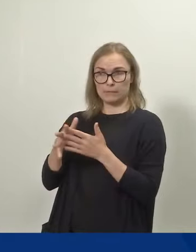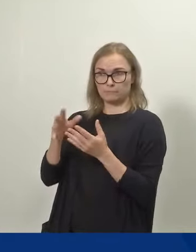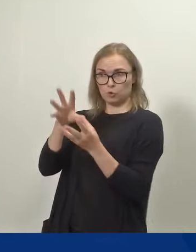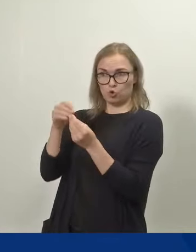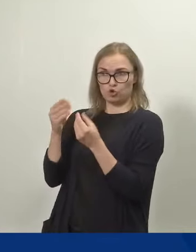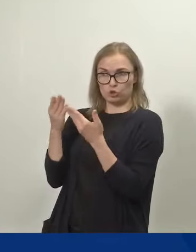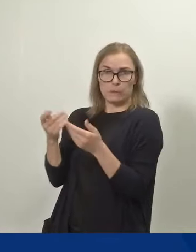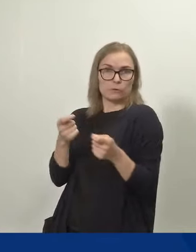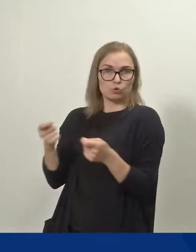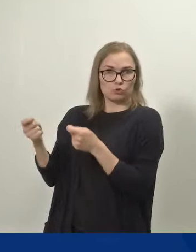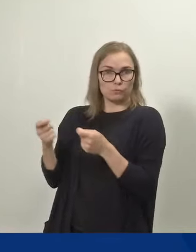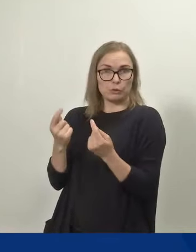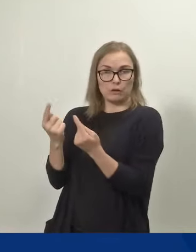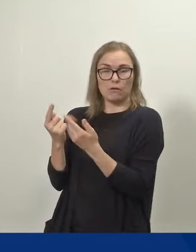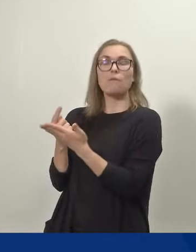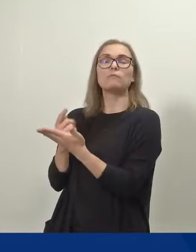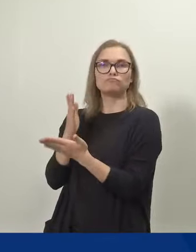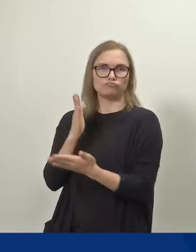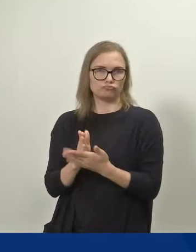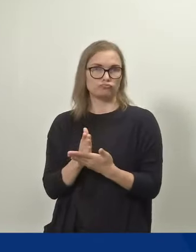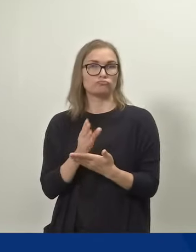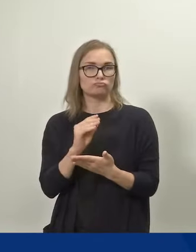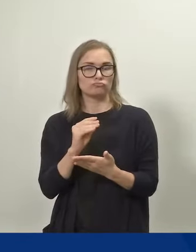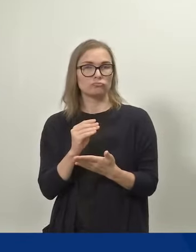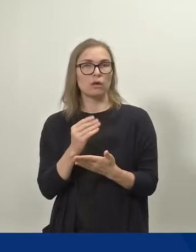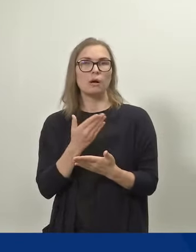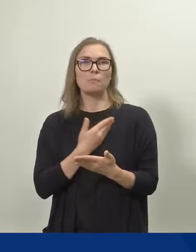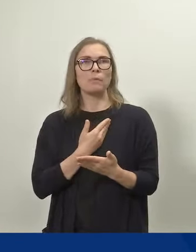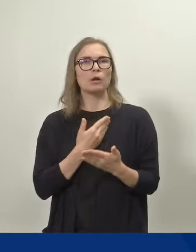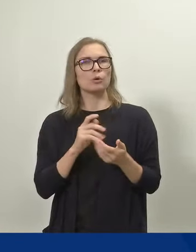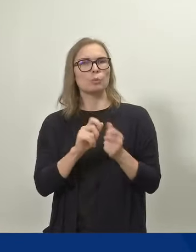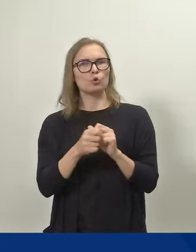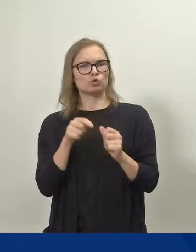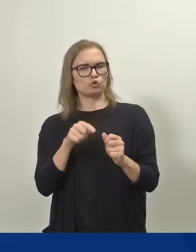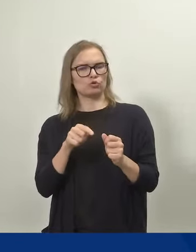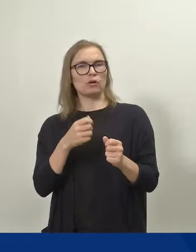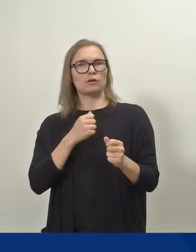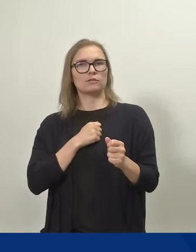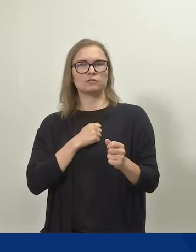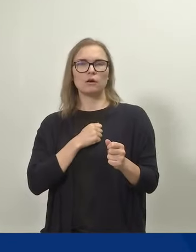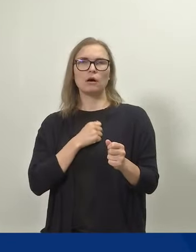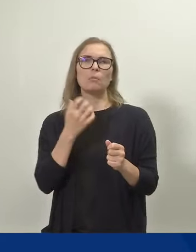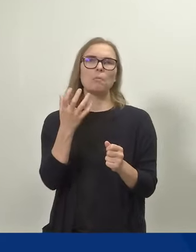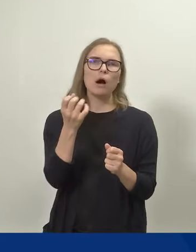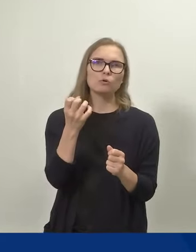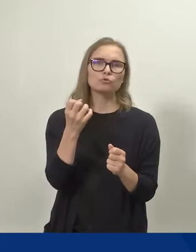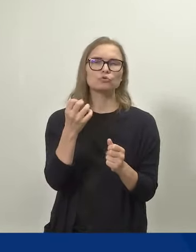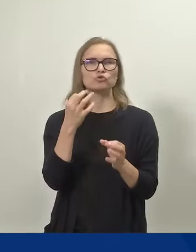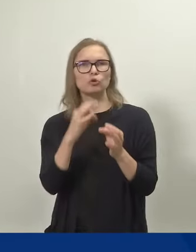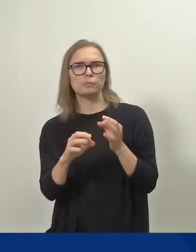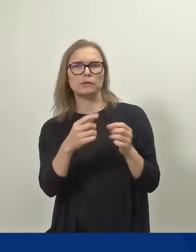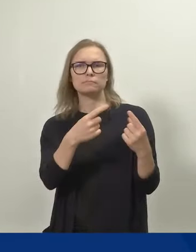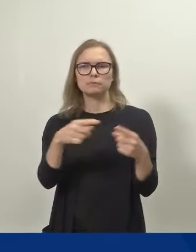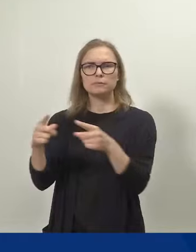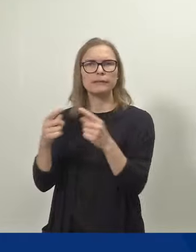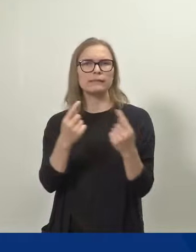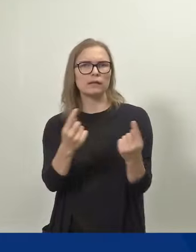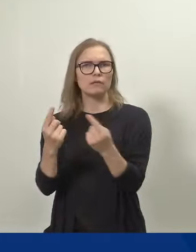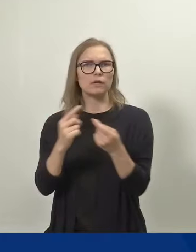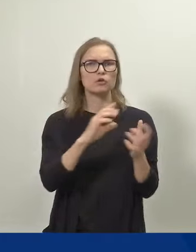kokonaisjoustavuuden, niin tässä tulee paljon sellaista, joka mahdollistaa erilaisiin tilanteisiin, eli perheiden